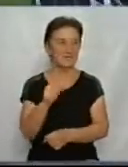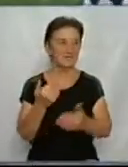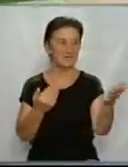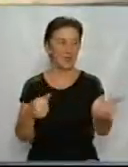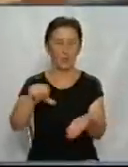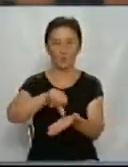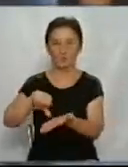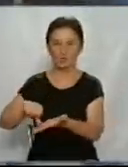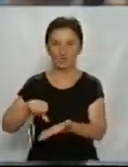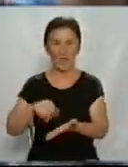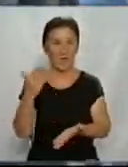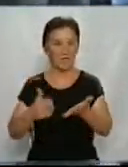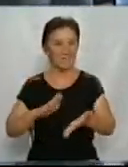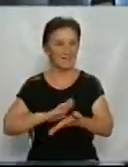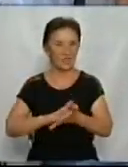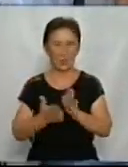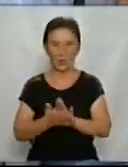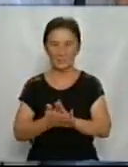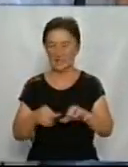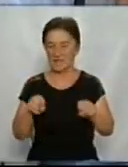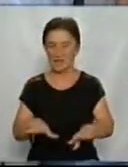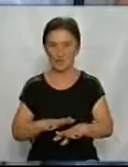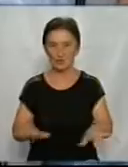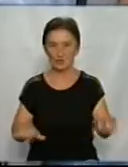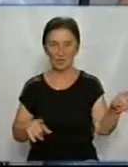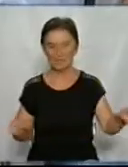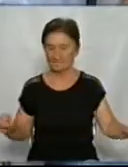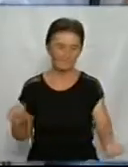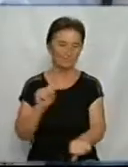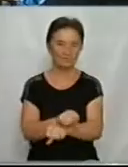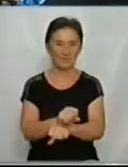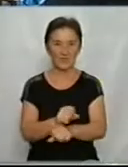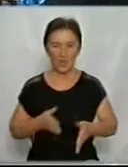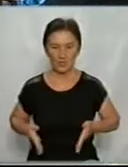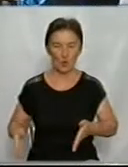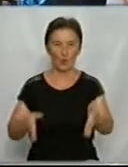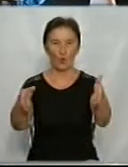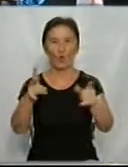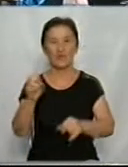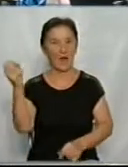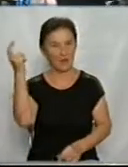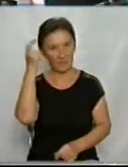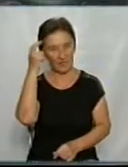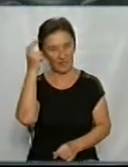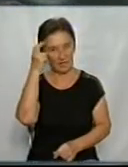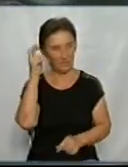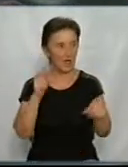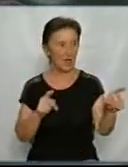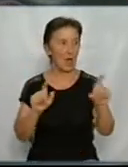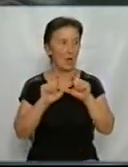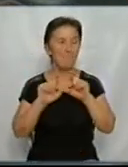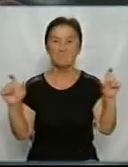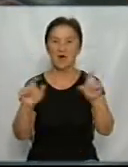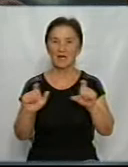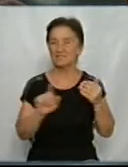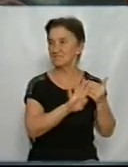Соломеннікова, якщо ситуація не вирішиться, то підприємці перекриватимуть дорогу на Київ. Це ринок європейський у Кропивницькому магазини на територію